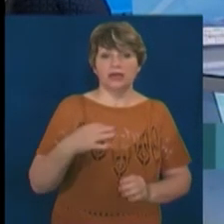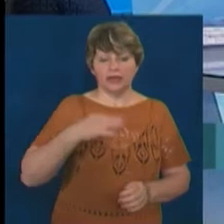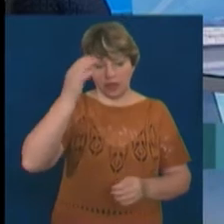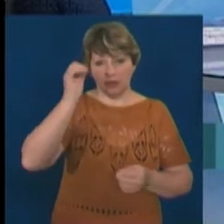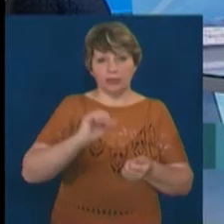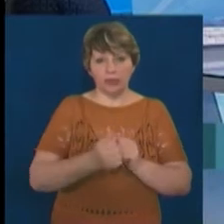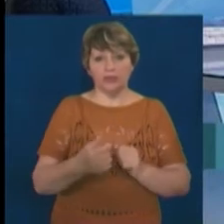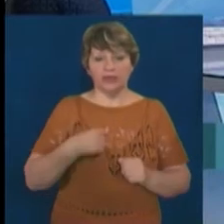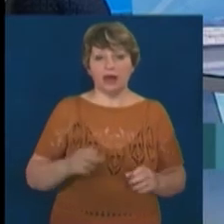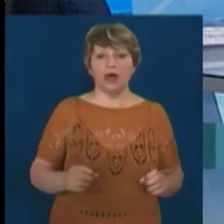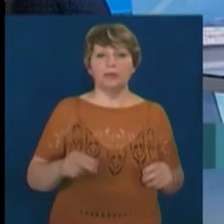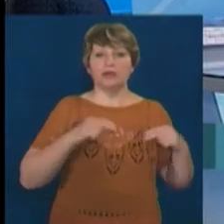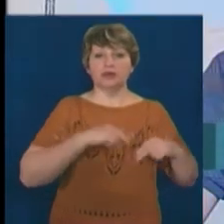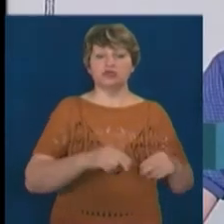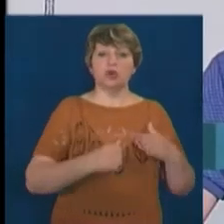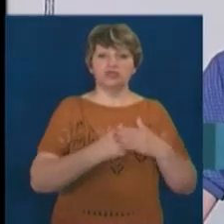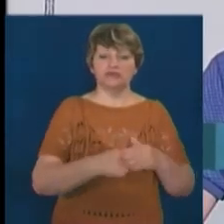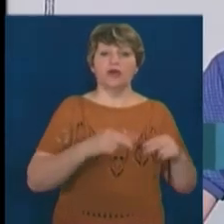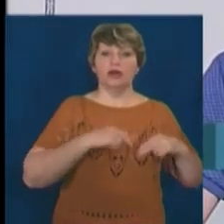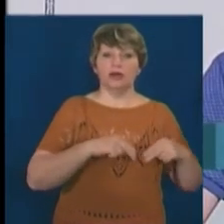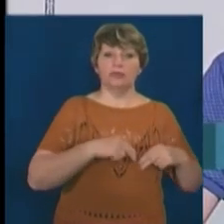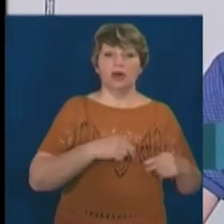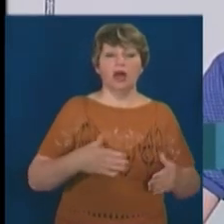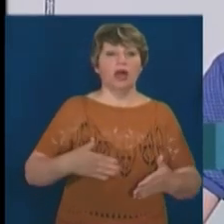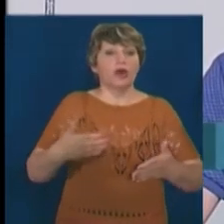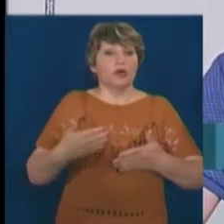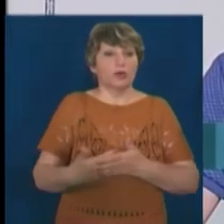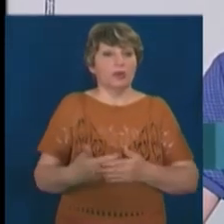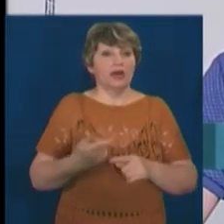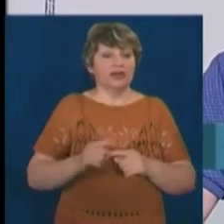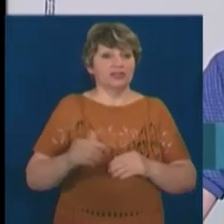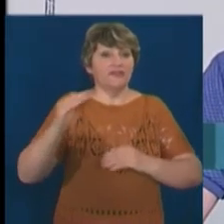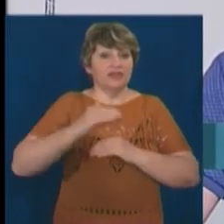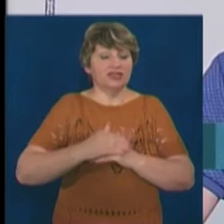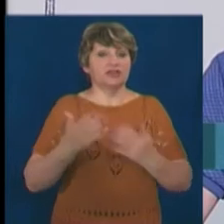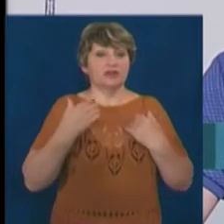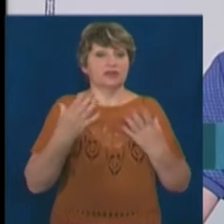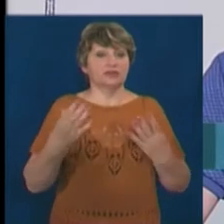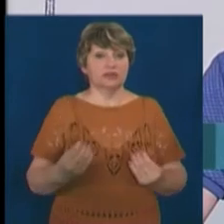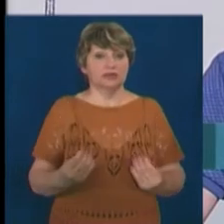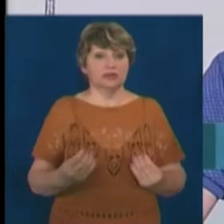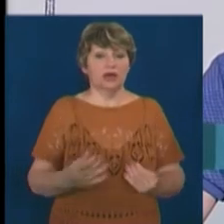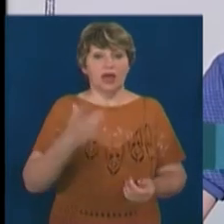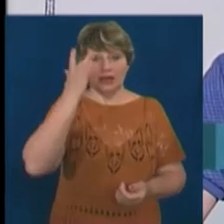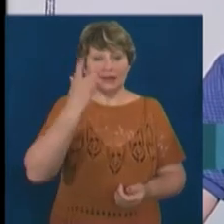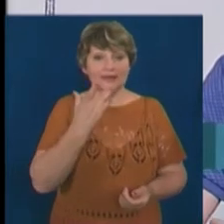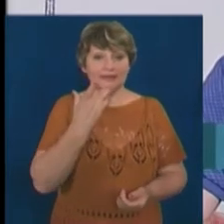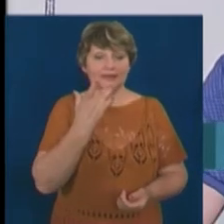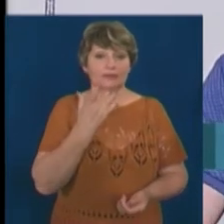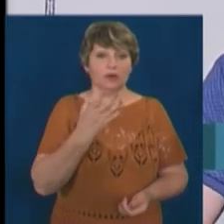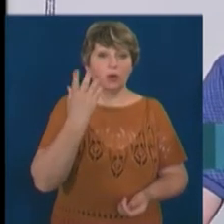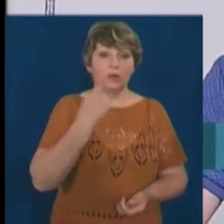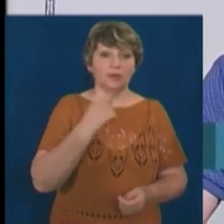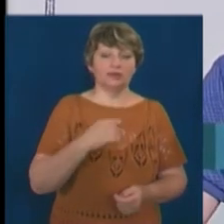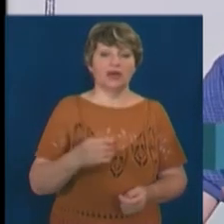працюю на основній роботі своїй, громадська діяльність – ме на вечори і вихідні дні. І бували періоди, особливо влітку, коли там